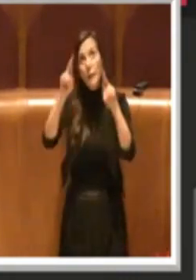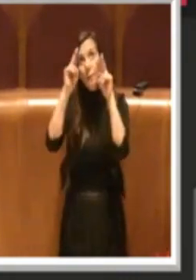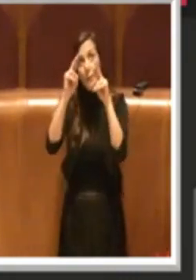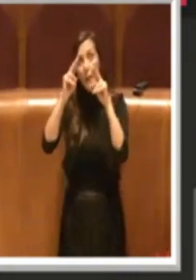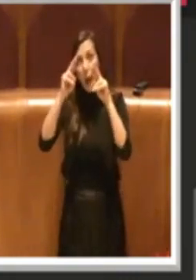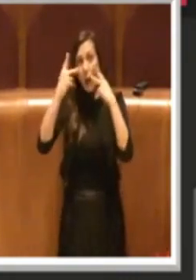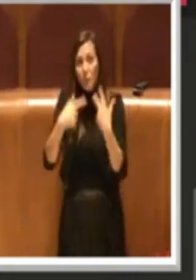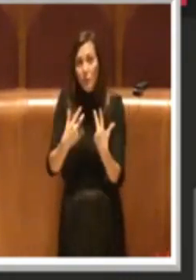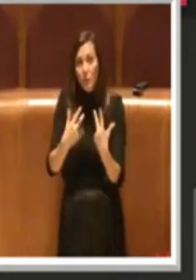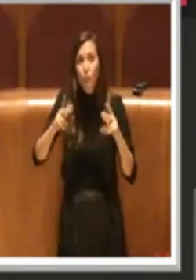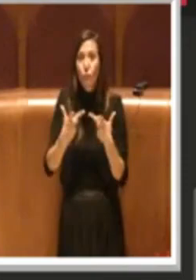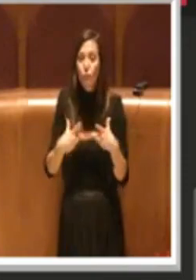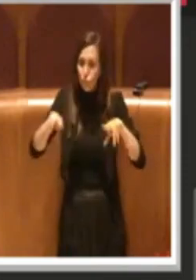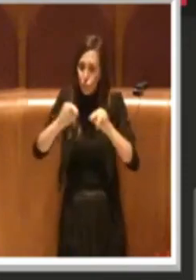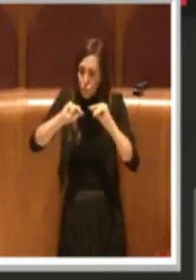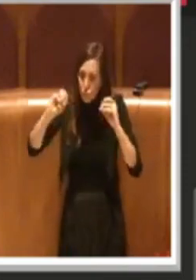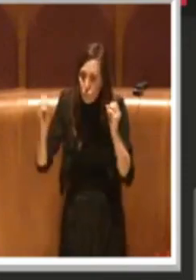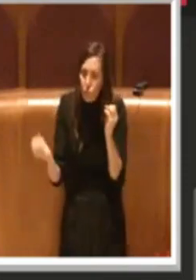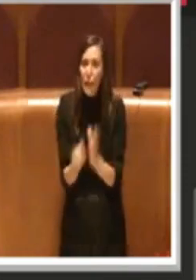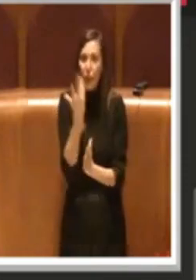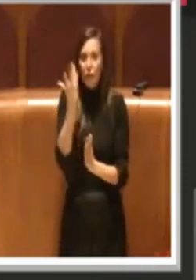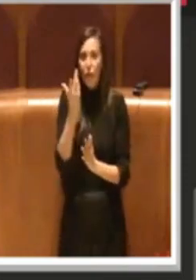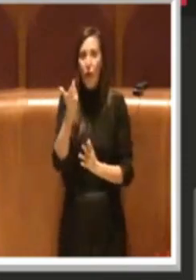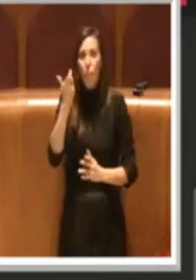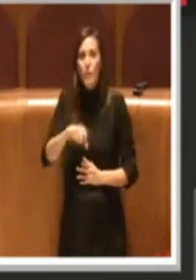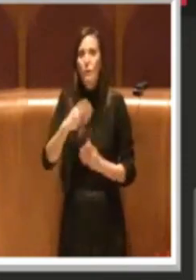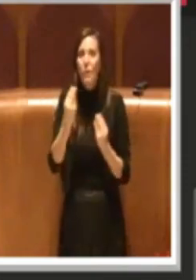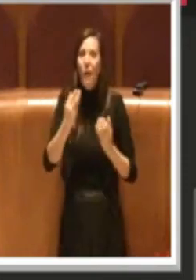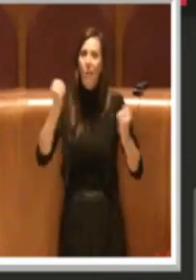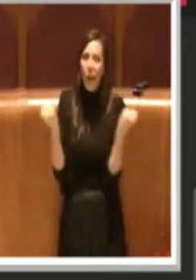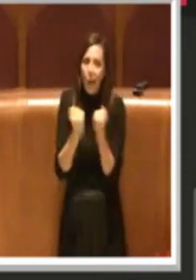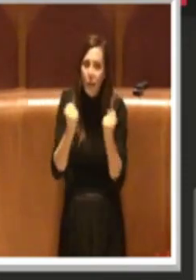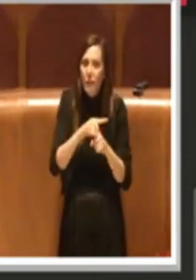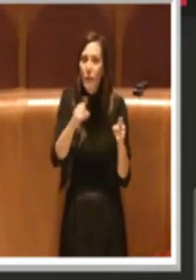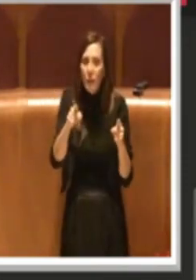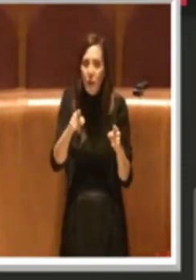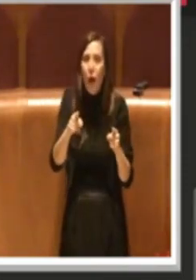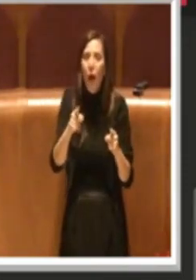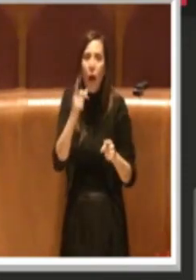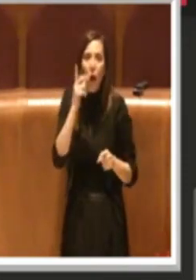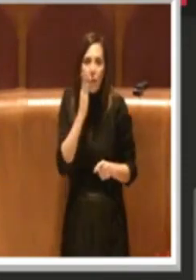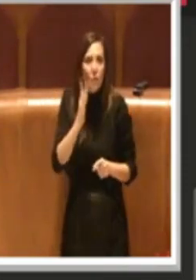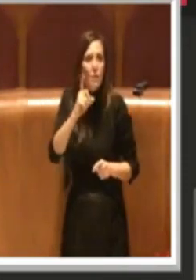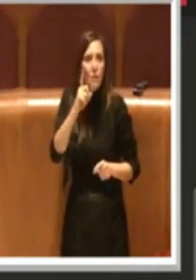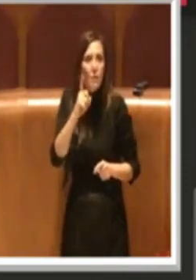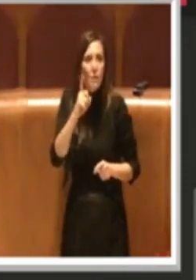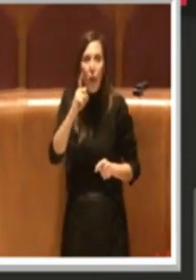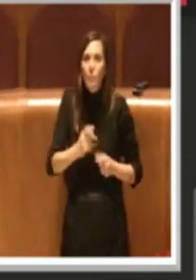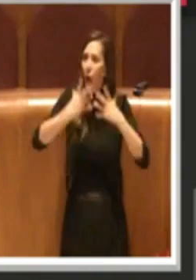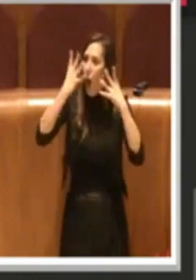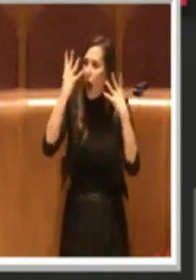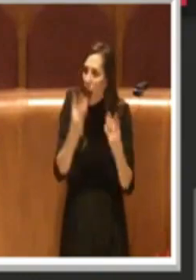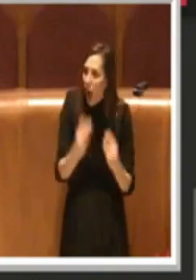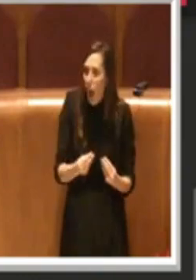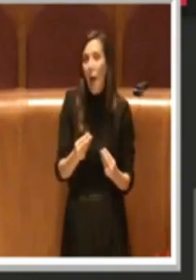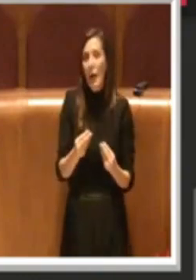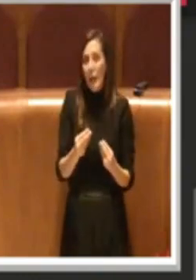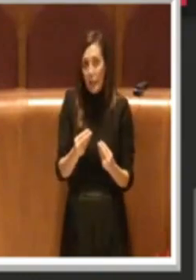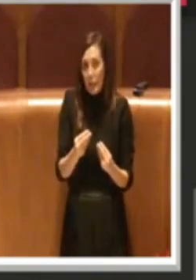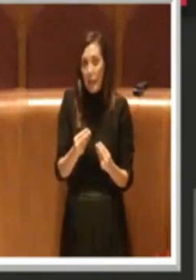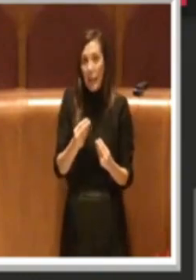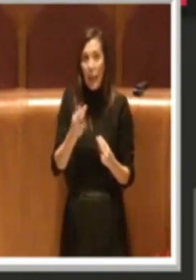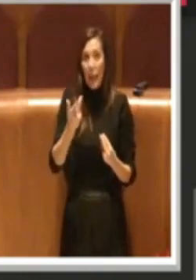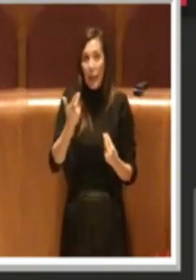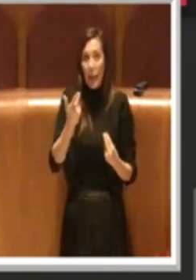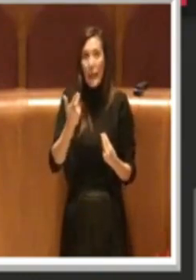attività produttive si stanno indebitando se non sono già fallite. Oggi presentare questa delibera è uno schiaffo